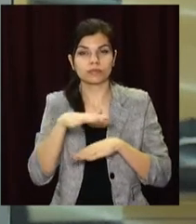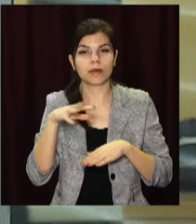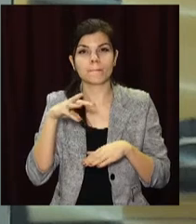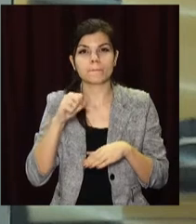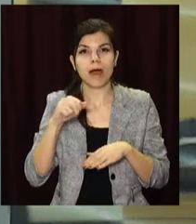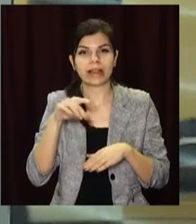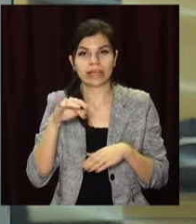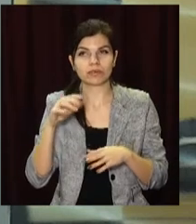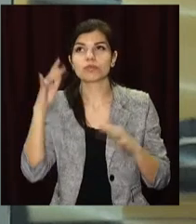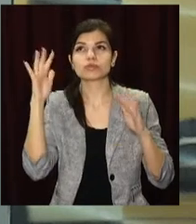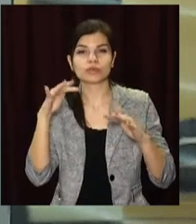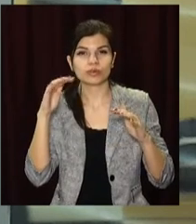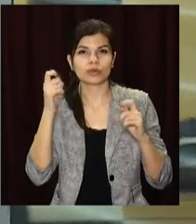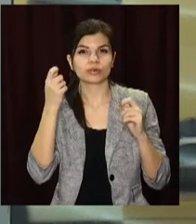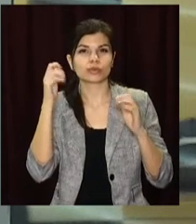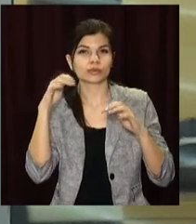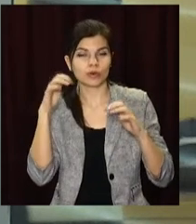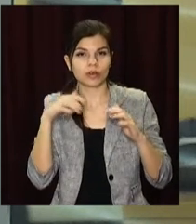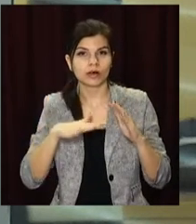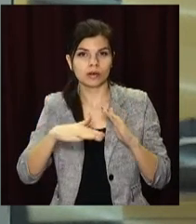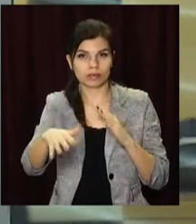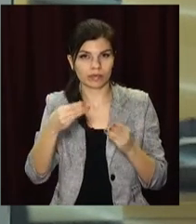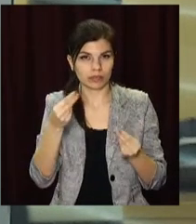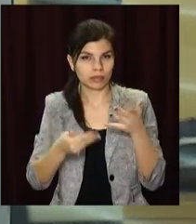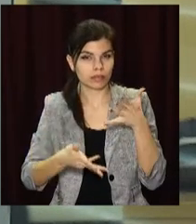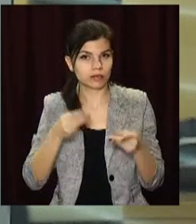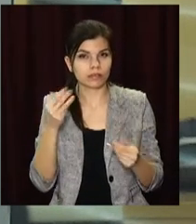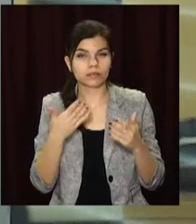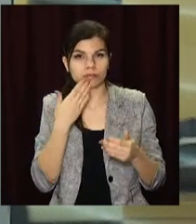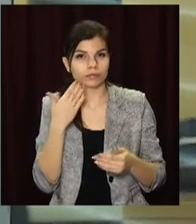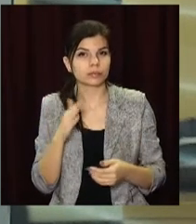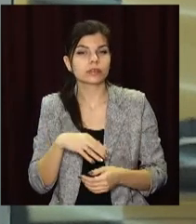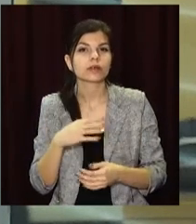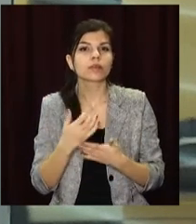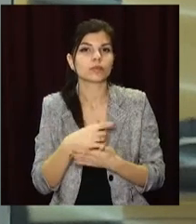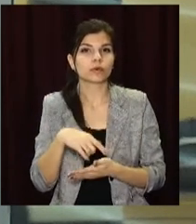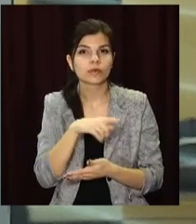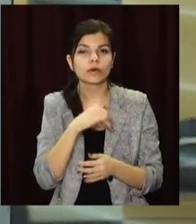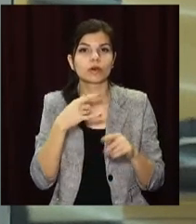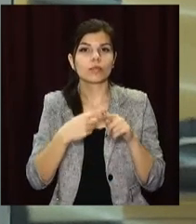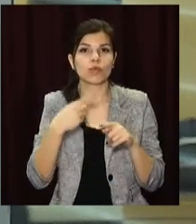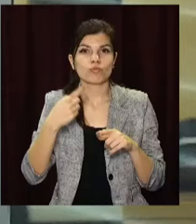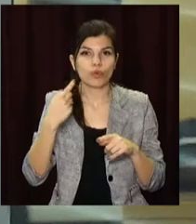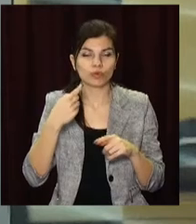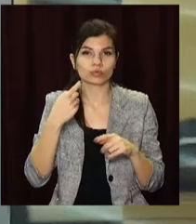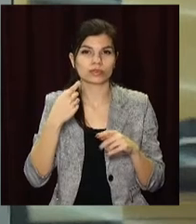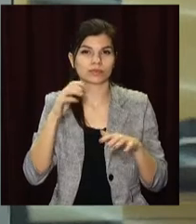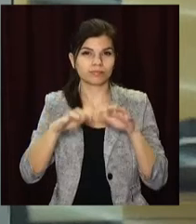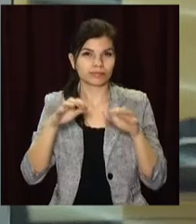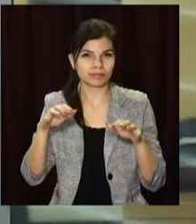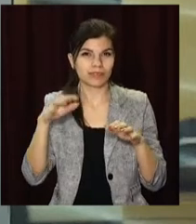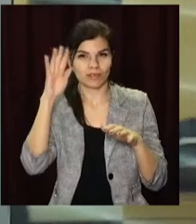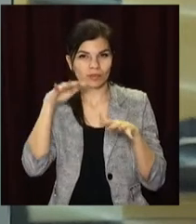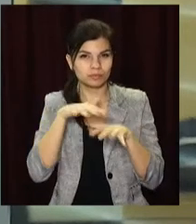танення снігу додали перцю і безутого аварійний стан вулиці. Підземні комунікації, хронічне засмічення, а тут ще й опади, говорять місцеві